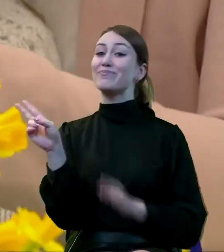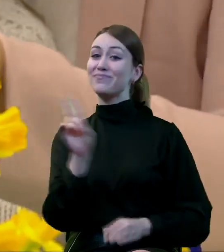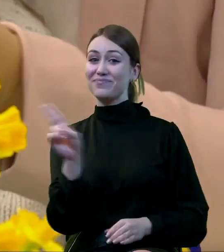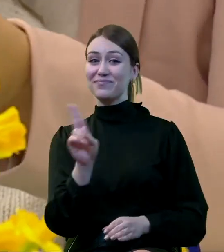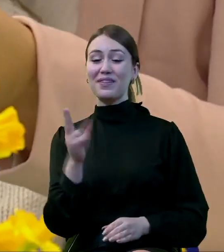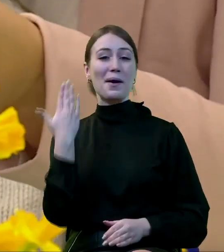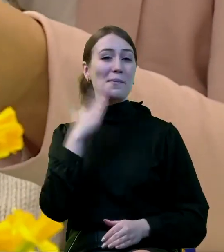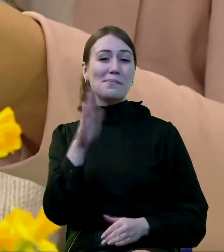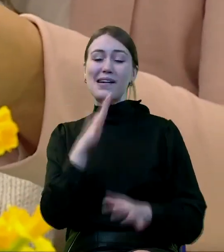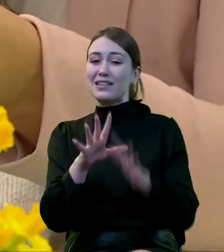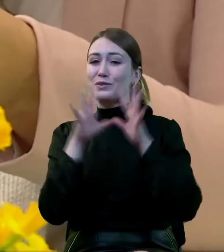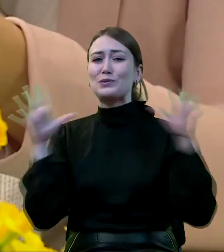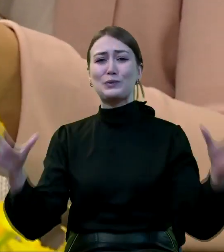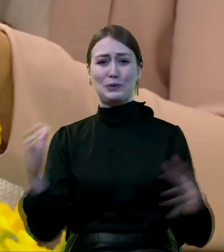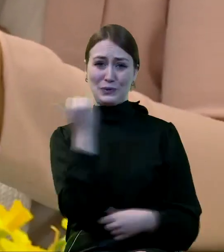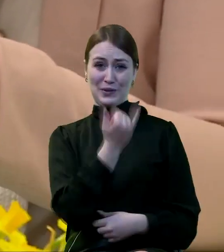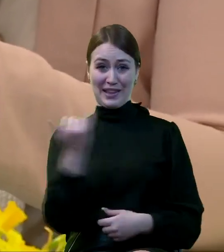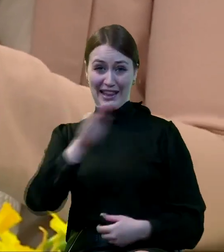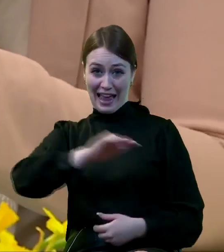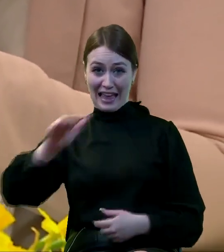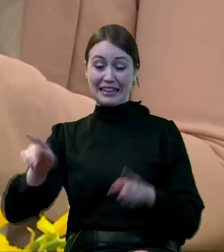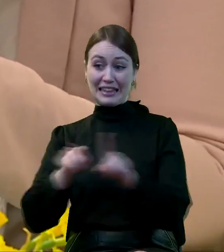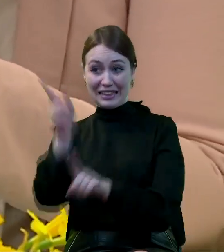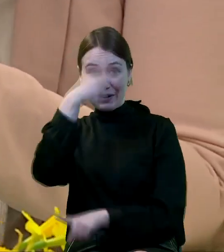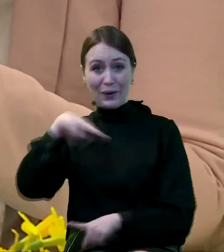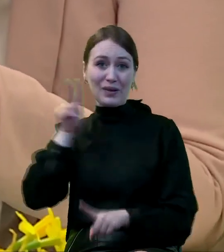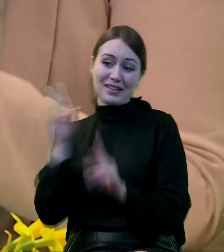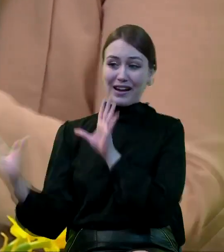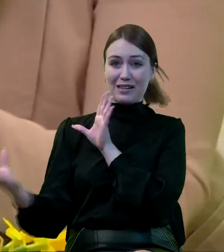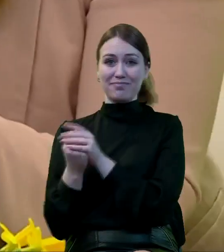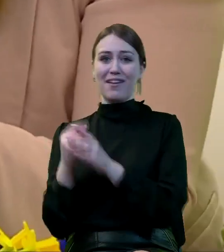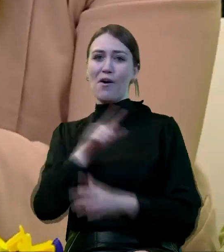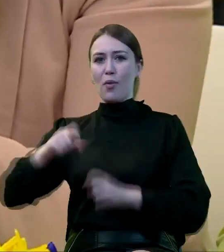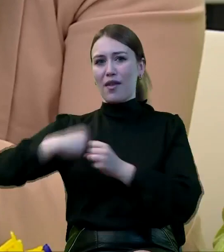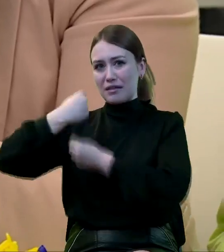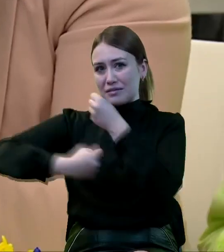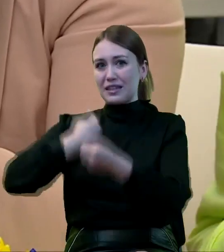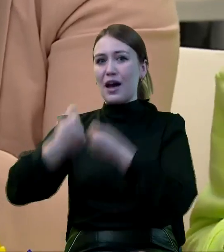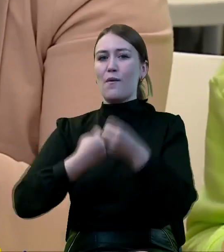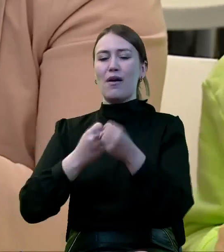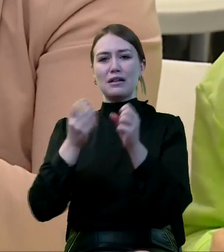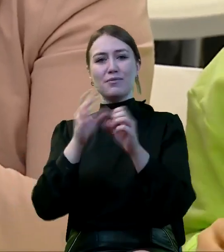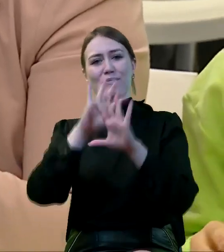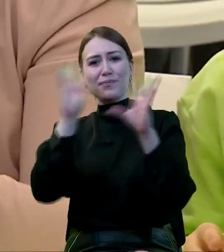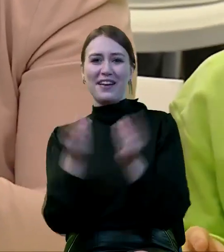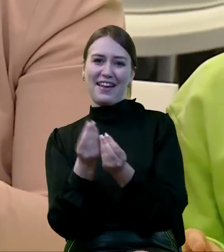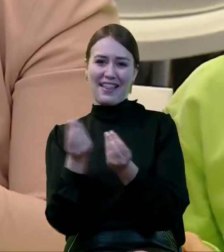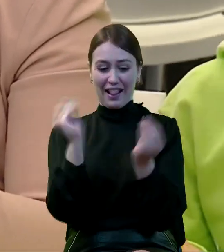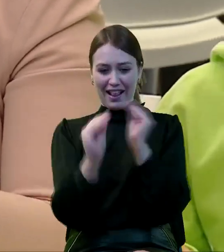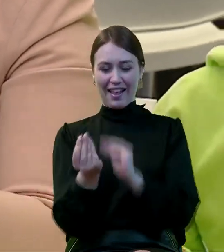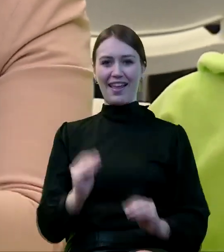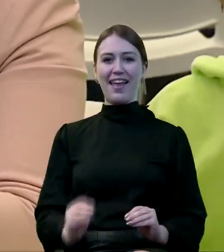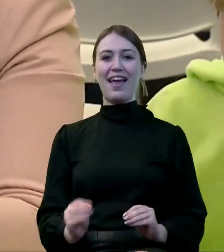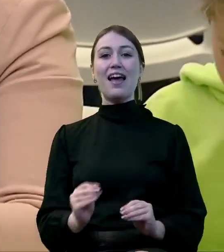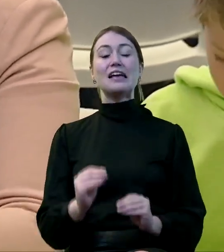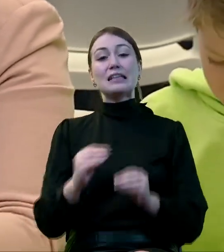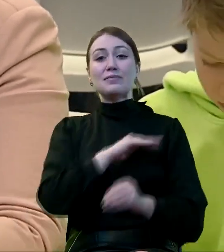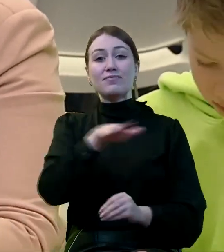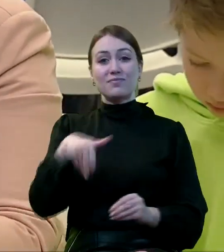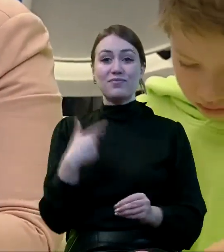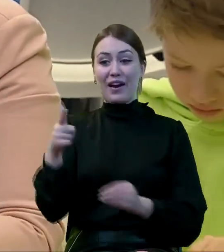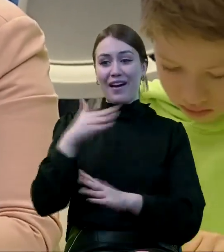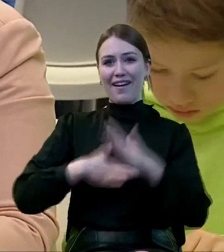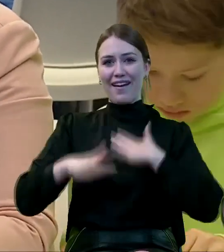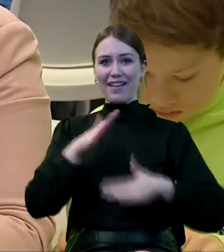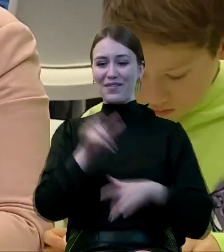jest bardzo dużo dzieci z swoimi rodzicami, którzy wykonują te przepiękne ozdoby. Aby nasze pociechy